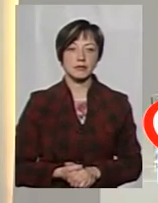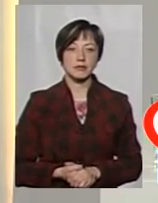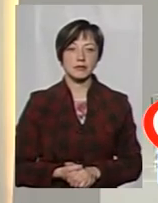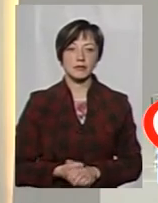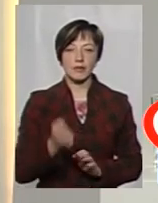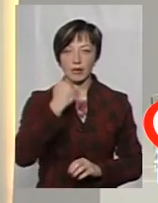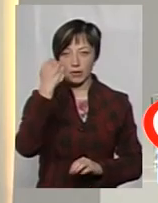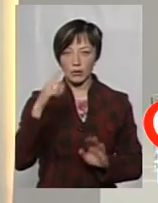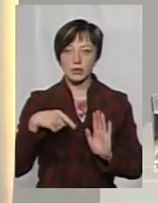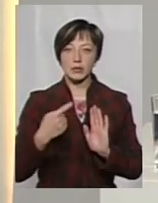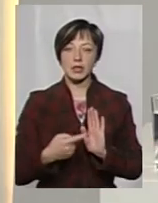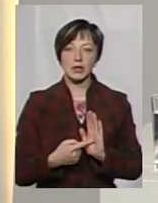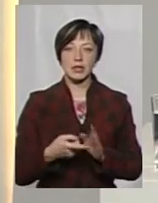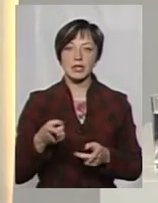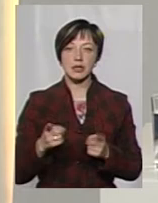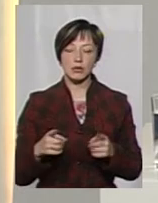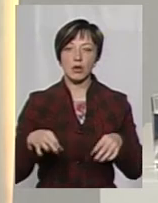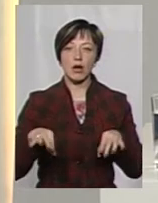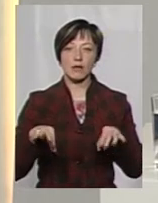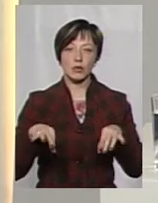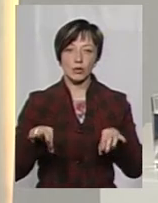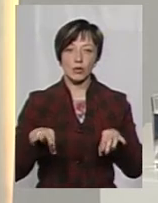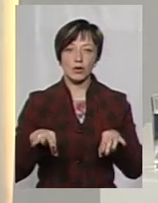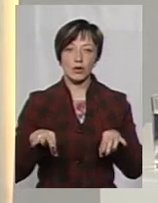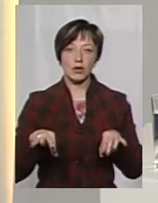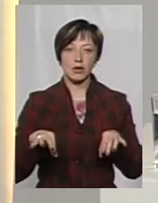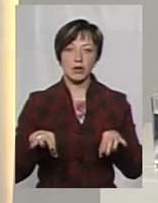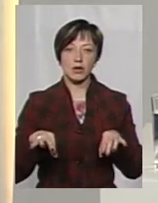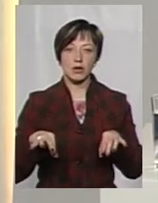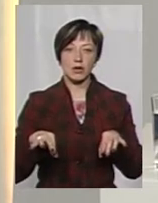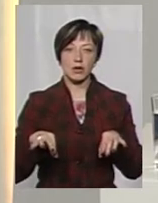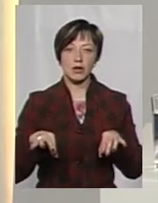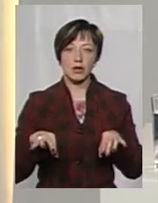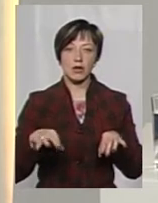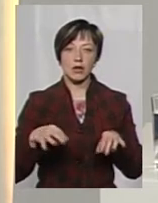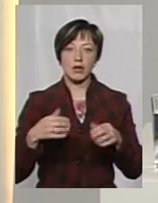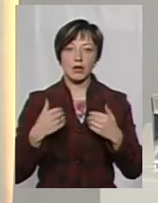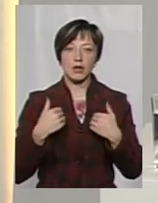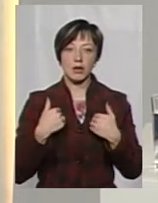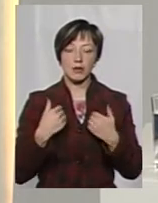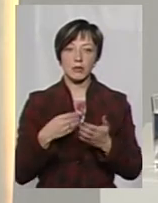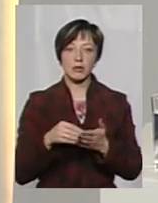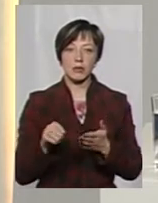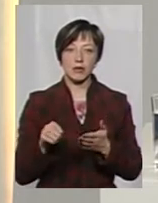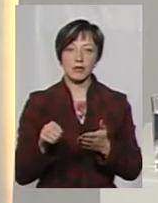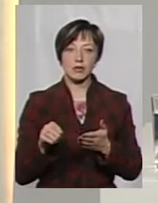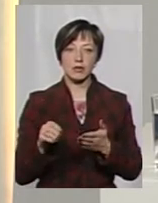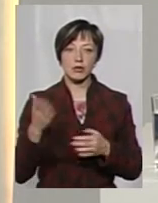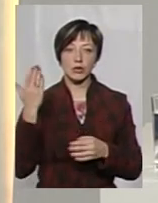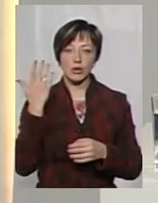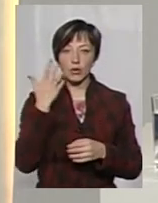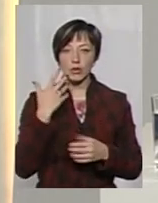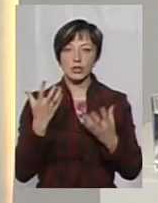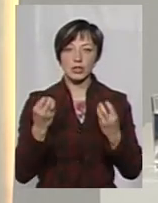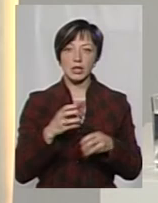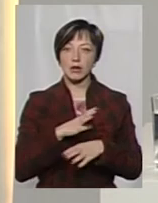Дякую за запитання. Авто, дійсно, я змінив у 2017 році, але я її придбав тоді, коли ще